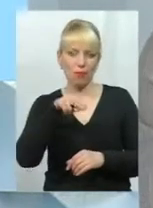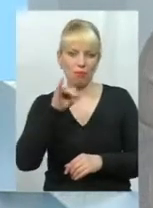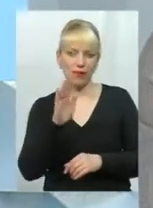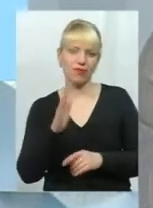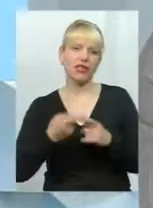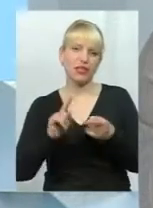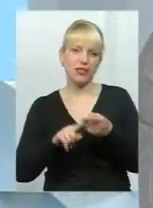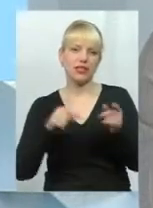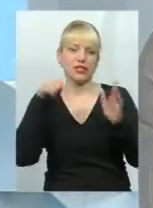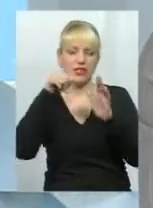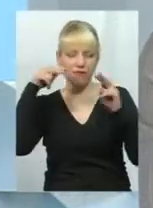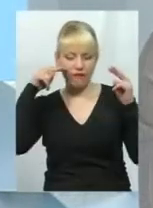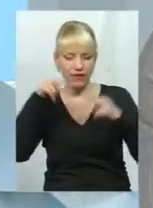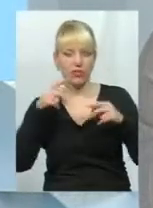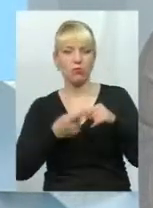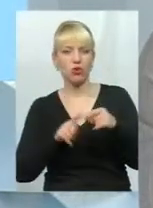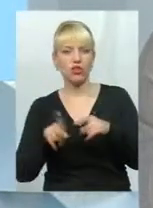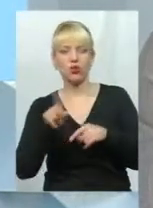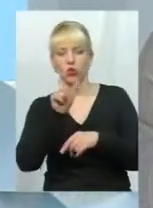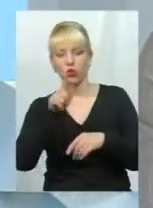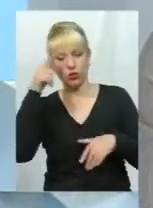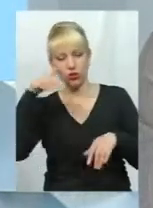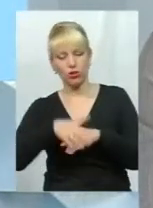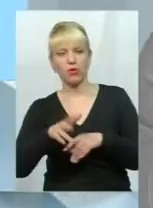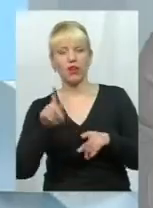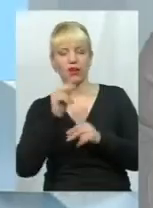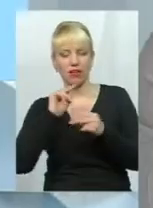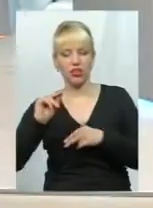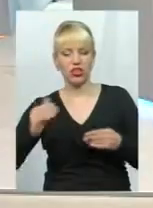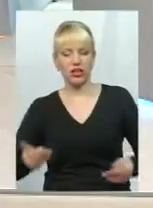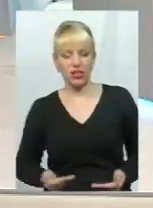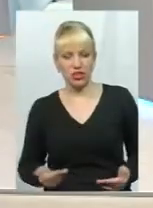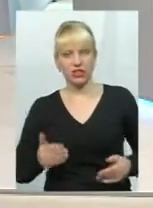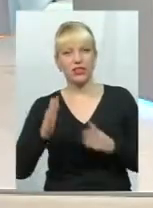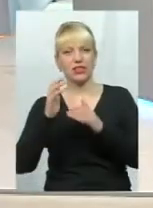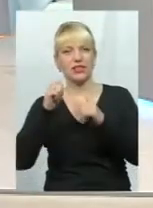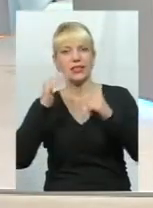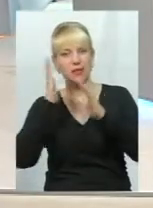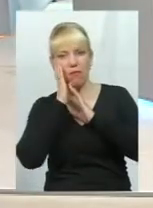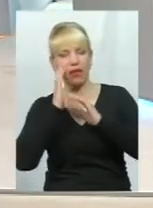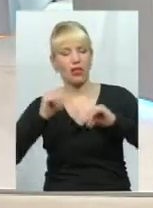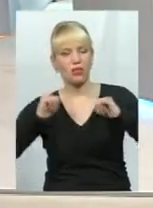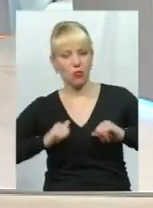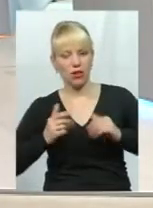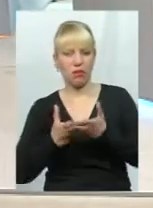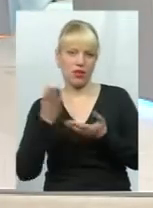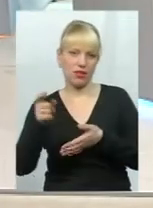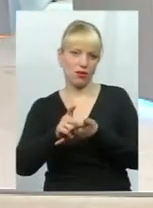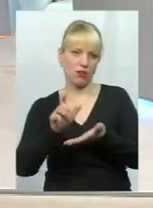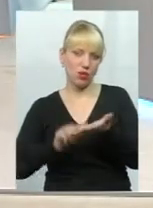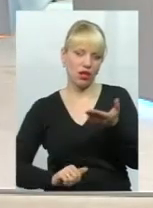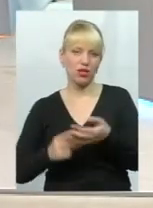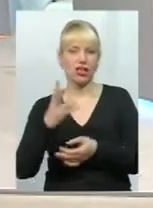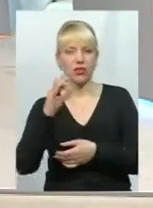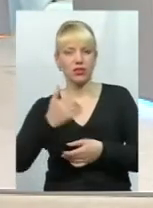свідчить про те, що люди зрозуміли, що краще жити спокійно і спокійно спати і сплачувати податки. Але я хотів би ще зазначити,